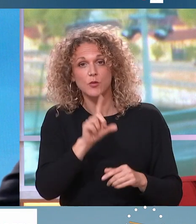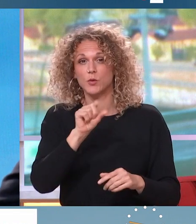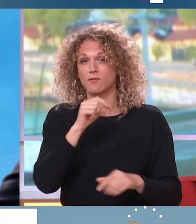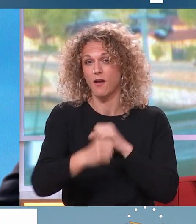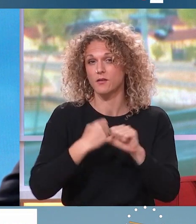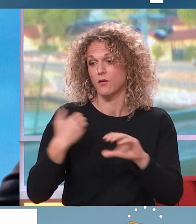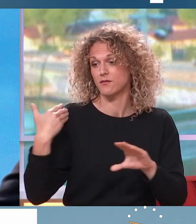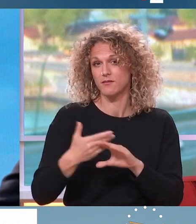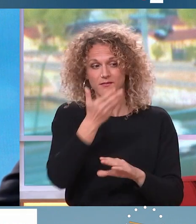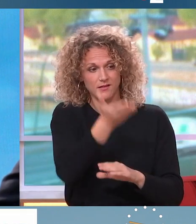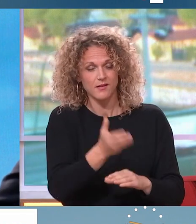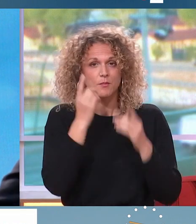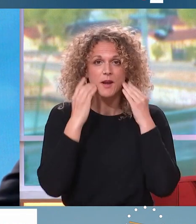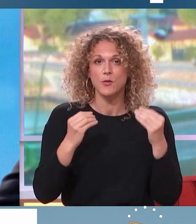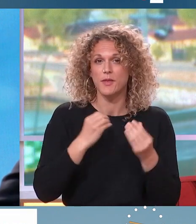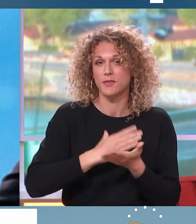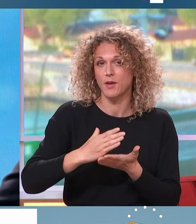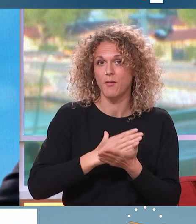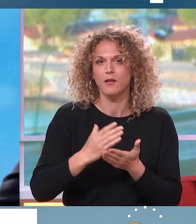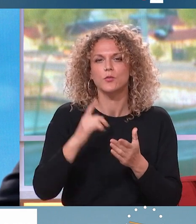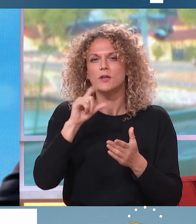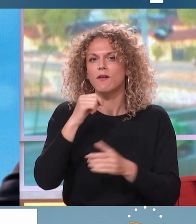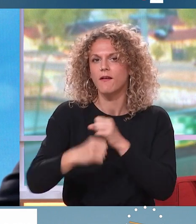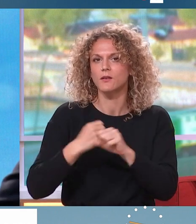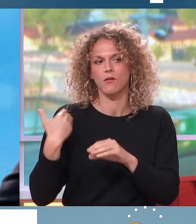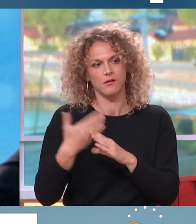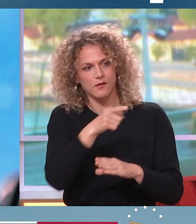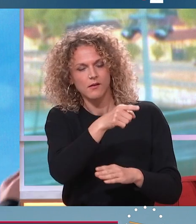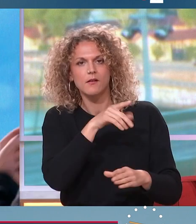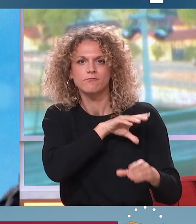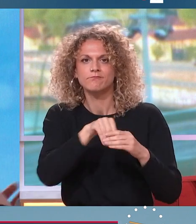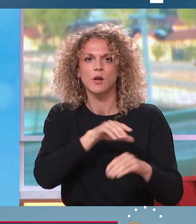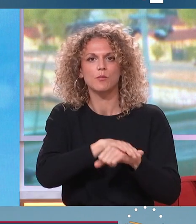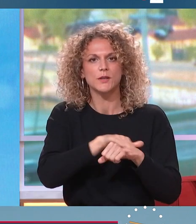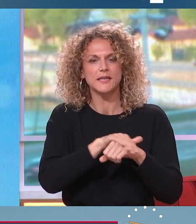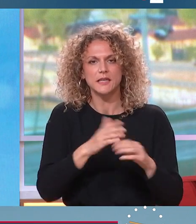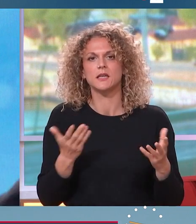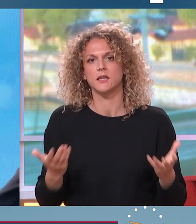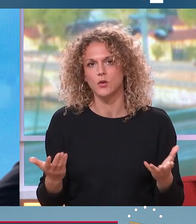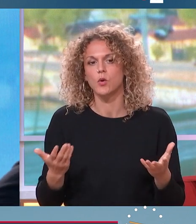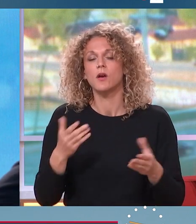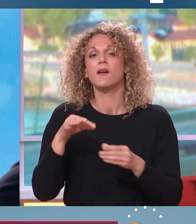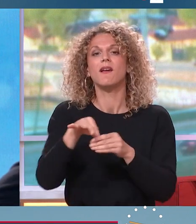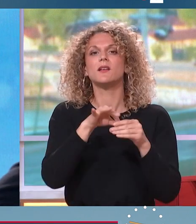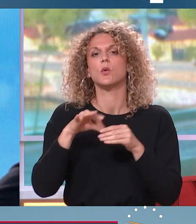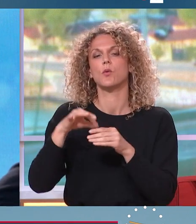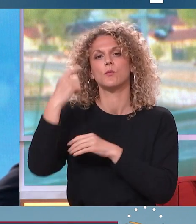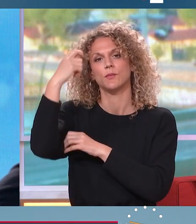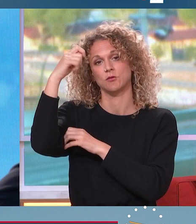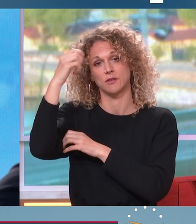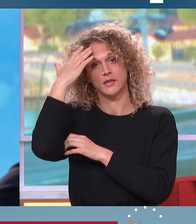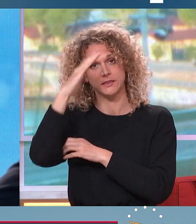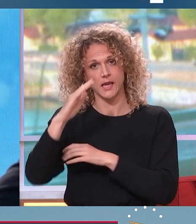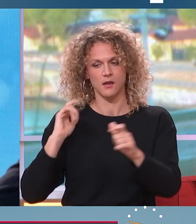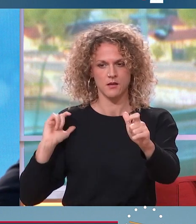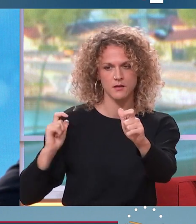politique, et donc l'élection présidentielle, c'est un long cheminement, c